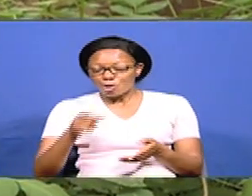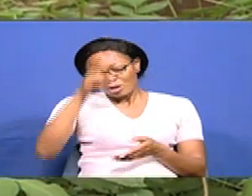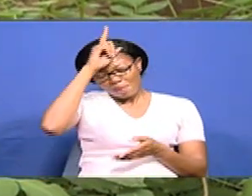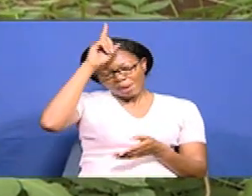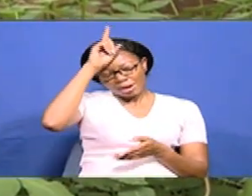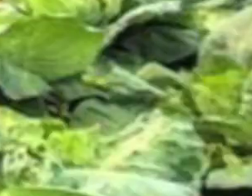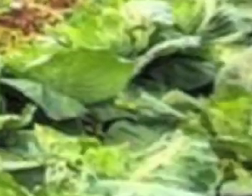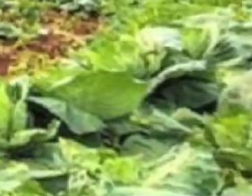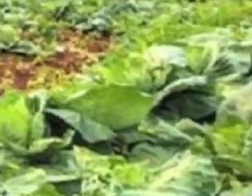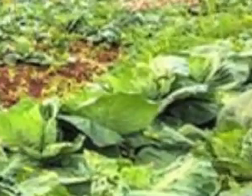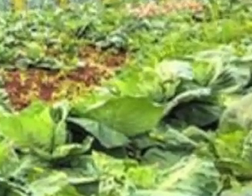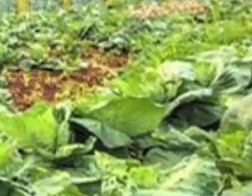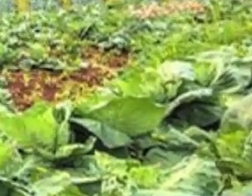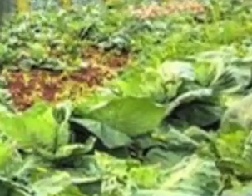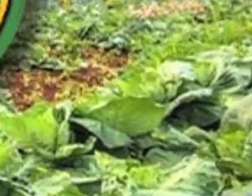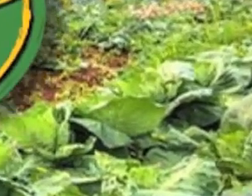ama mashinani.